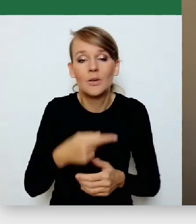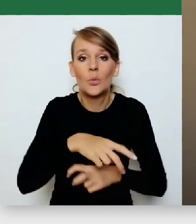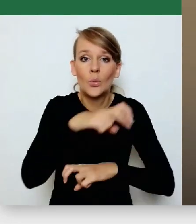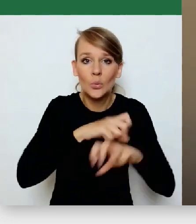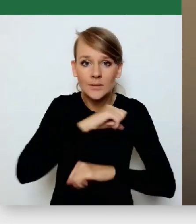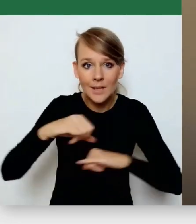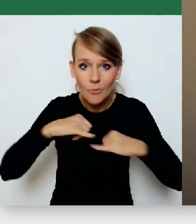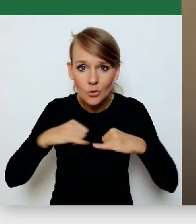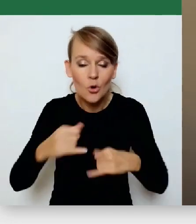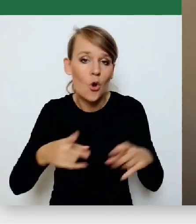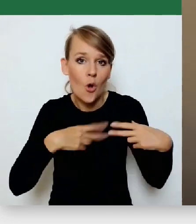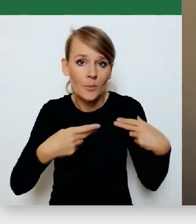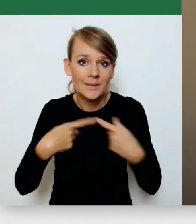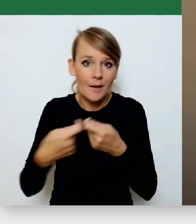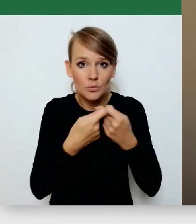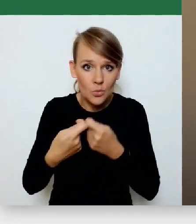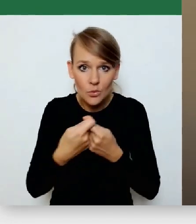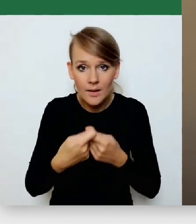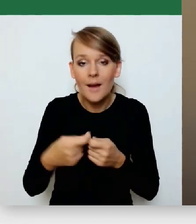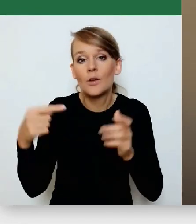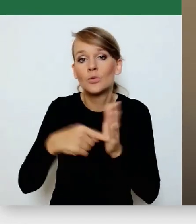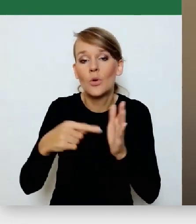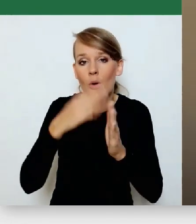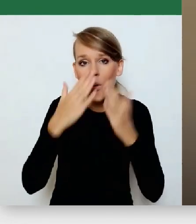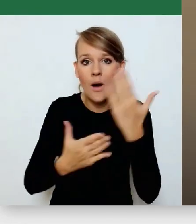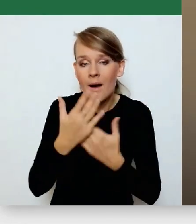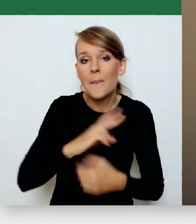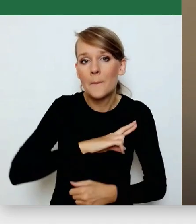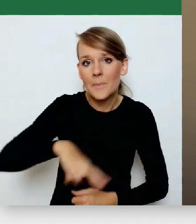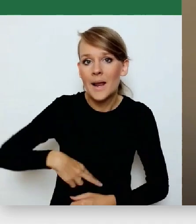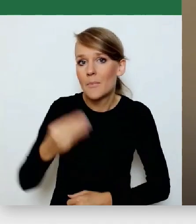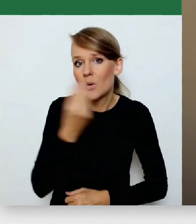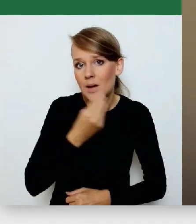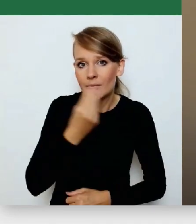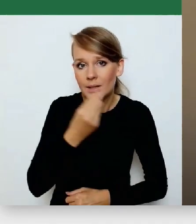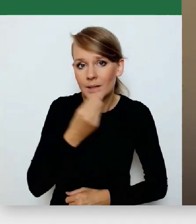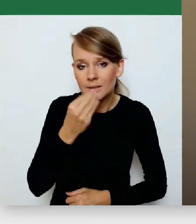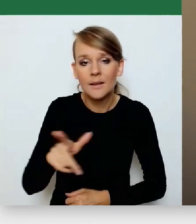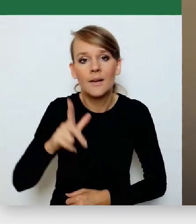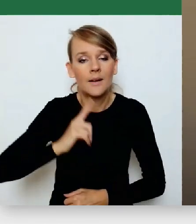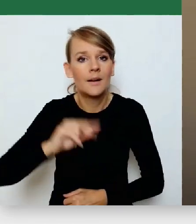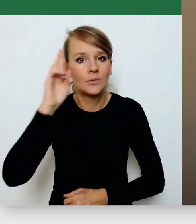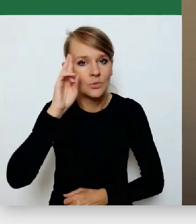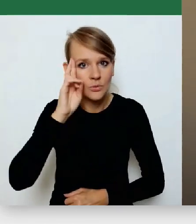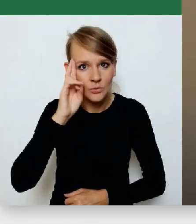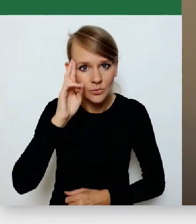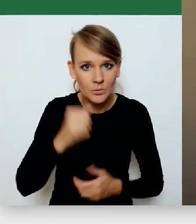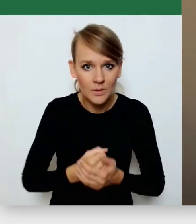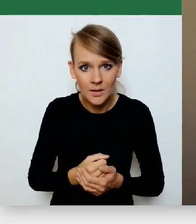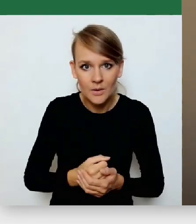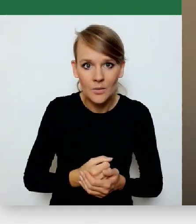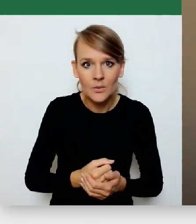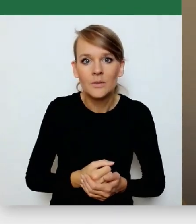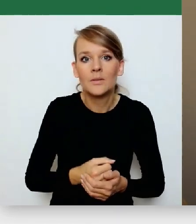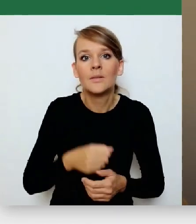komisji wspólnej. I wtedy okazało się, że pan premier Morawiecki jednak zrozumiał, że ubytki z PIT-u nie załatają